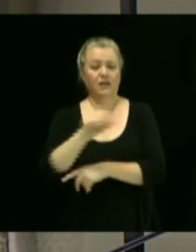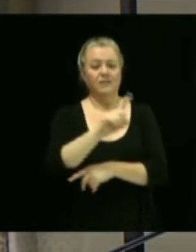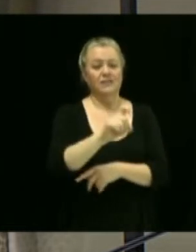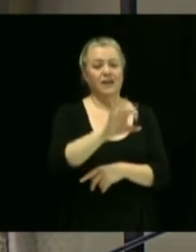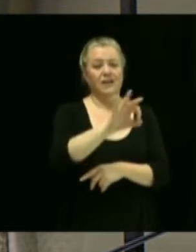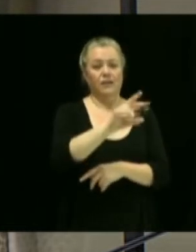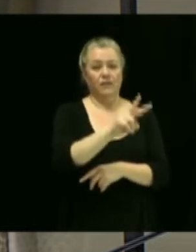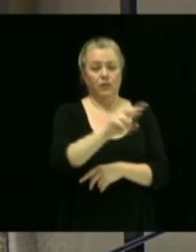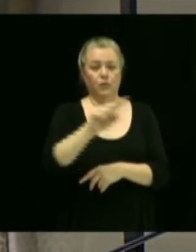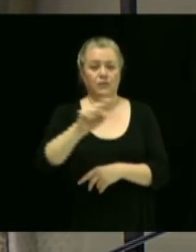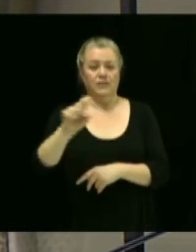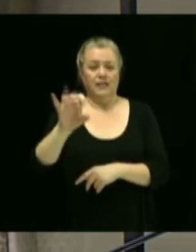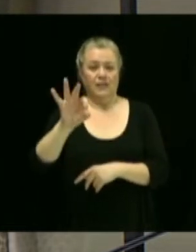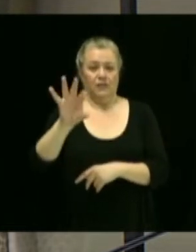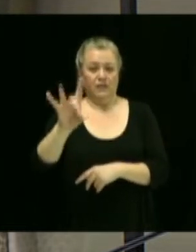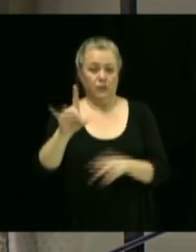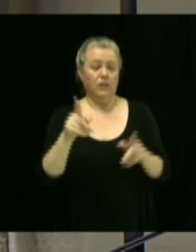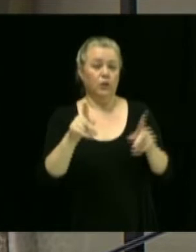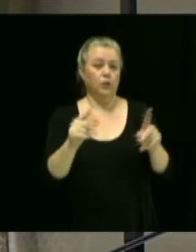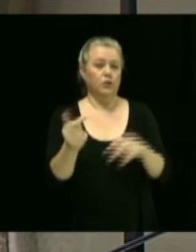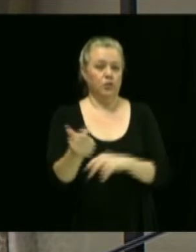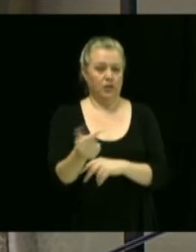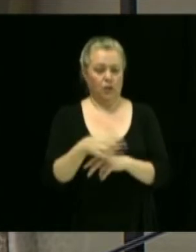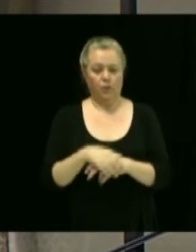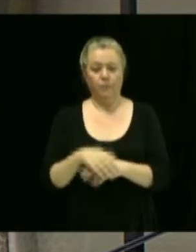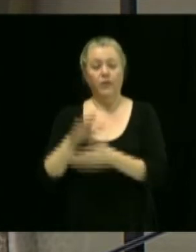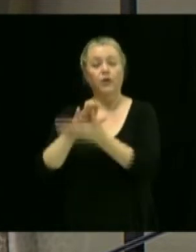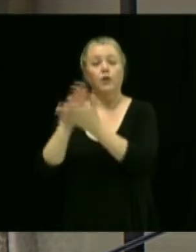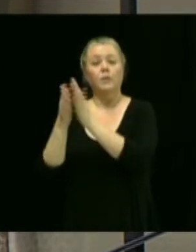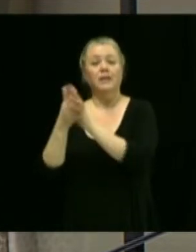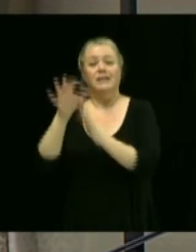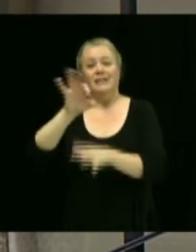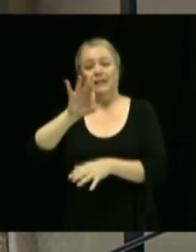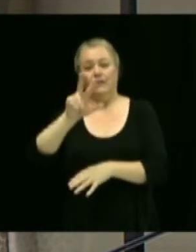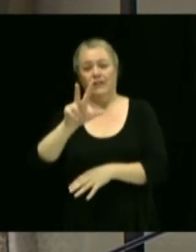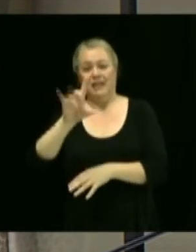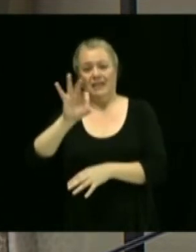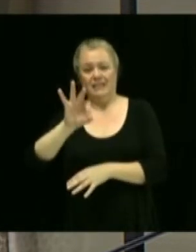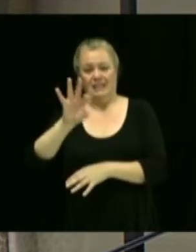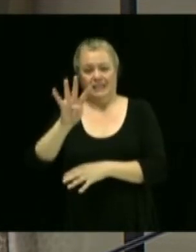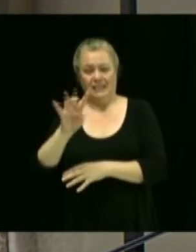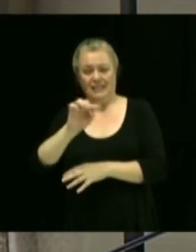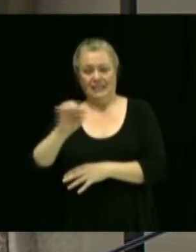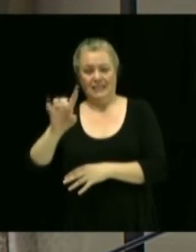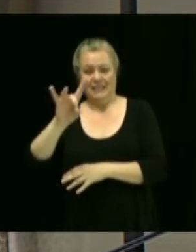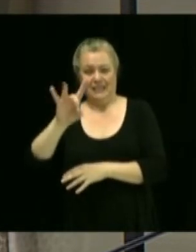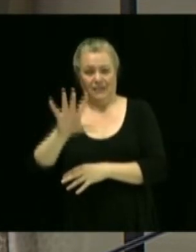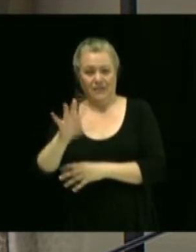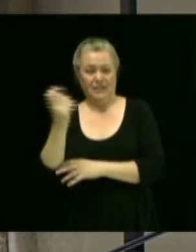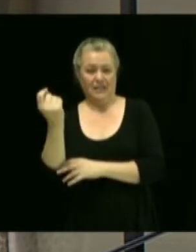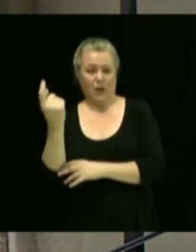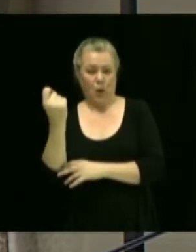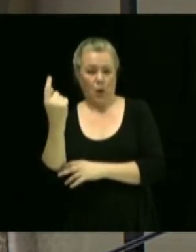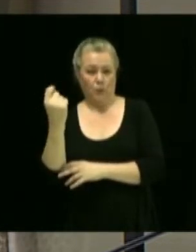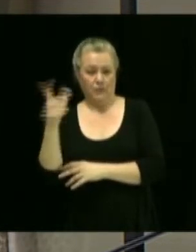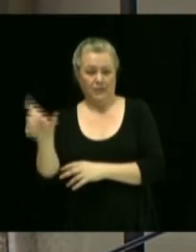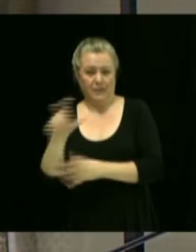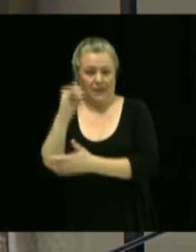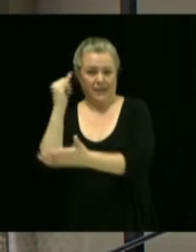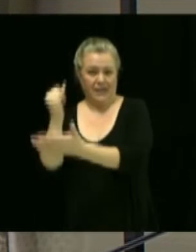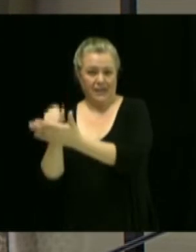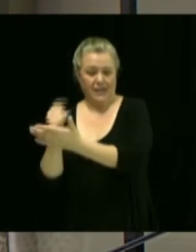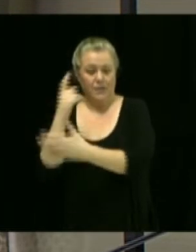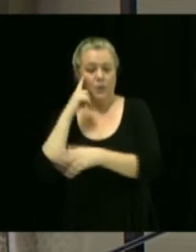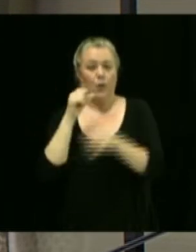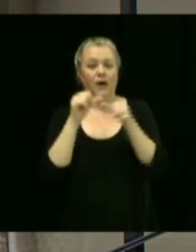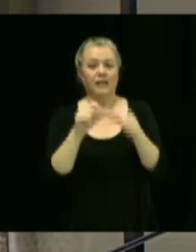rue Gendron, projet de la compagnie 93-94-85-11 Québec Inc. pour le 1 rue